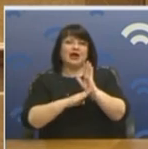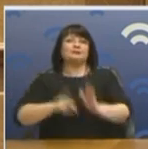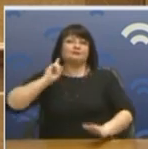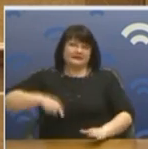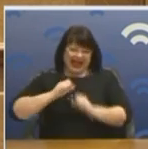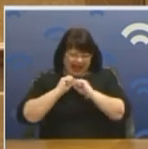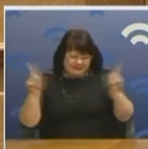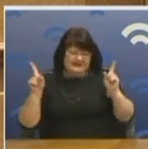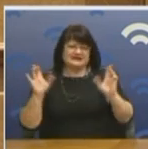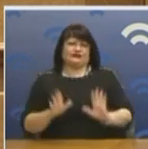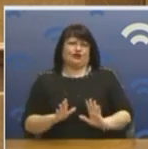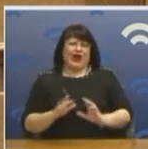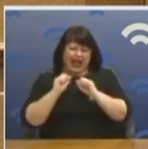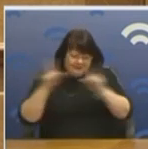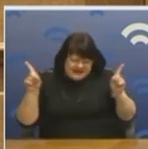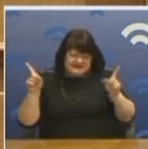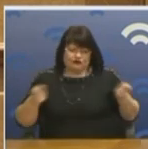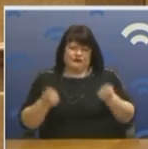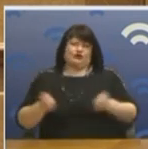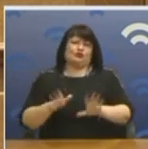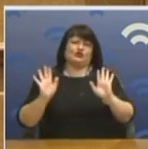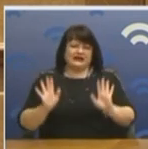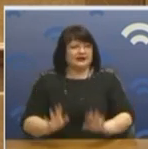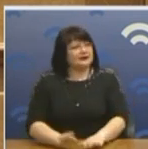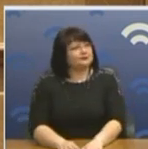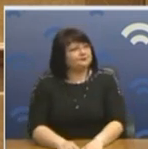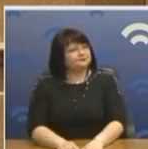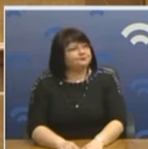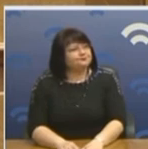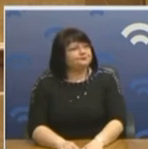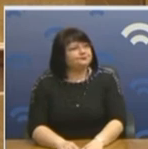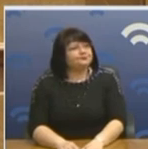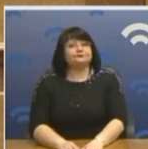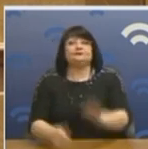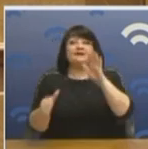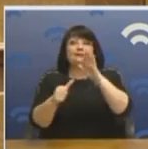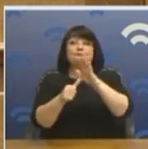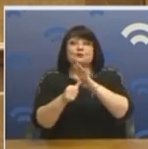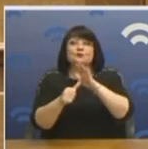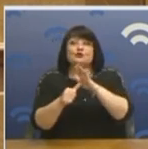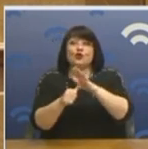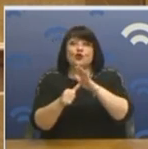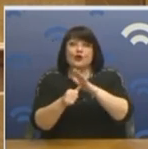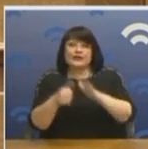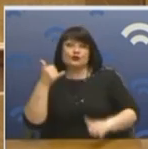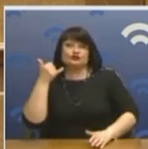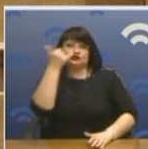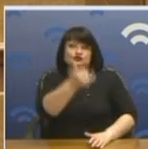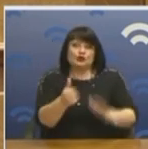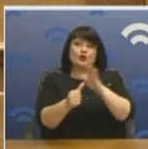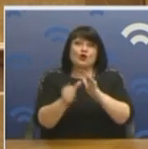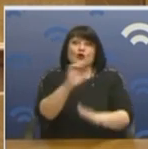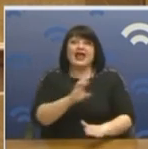συμβαίνουν στο ΕΣΥΡΟΥ. Απίστευτα. Δεν υπάρχει. Και ποιο είναι το πρόβλημα. Παίρνει πρόεδρος κόμματος του Ρολοδέρδου να ενημερώσει τον πρόεδρο ΣΥΡΟΥ ότι κάνει λάθος.